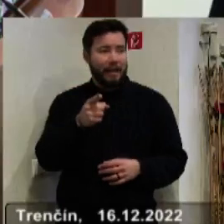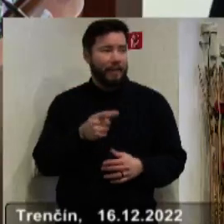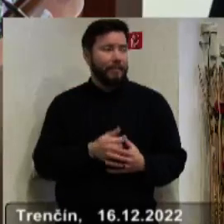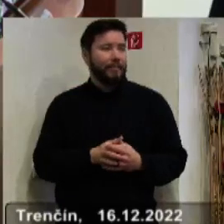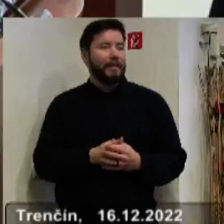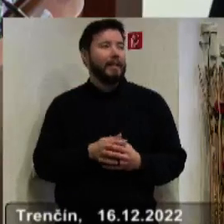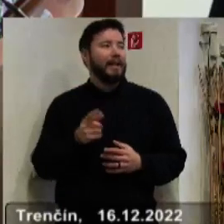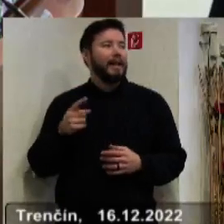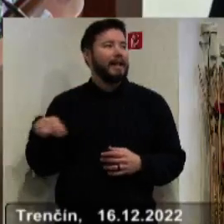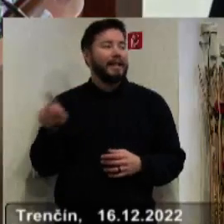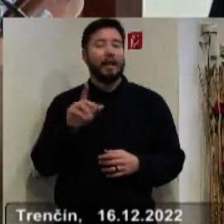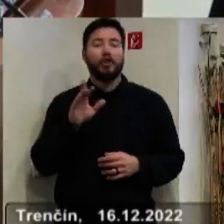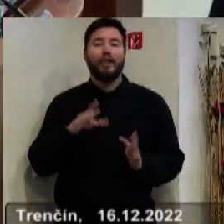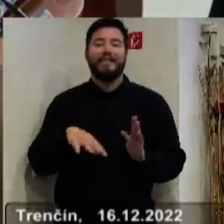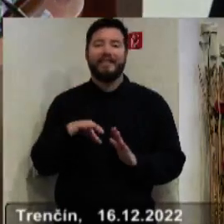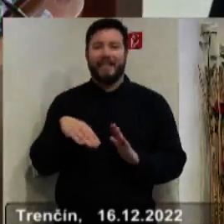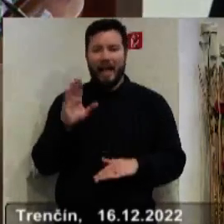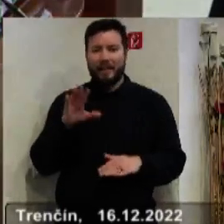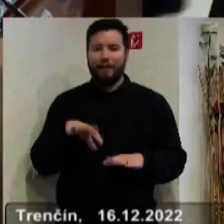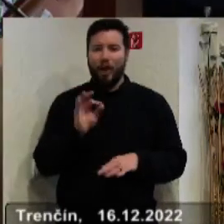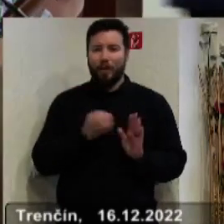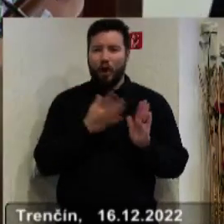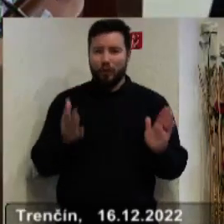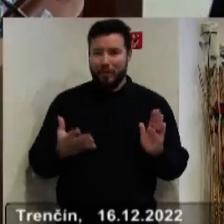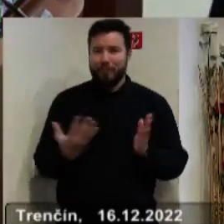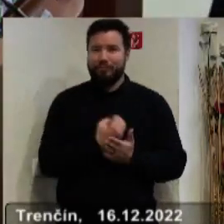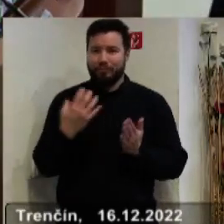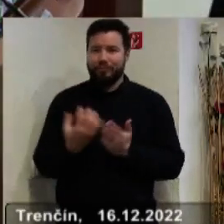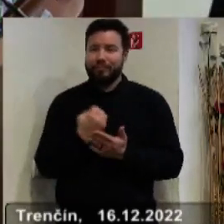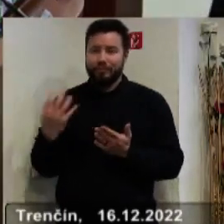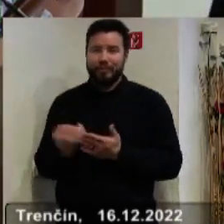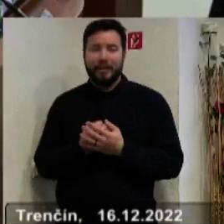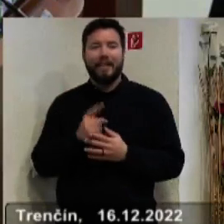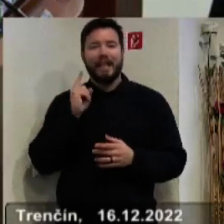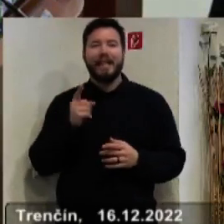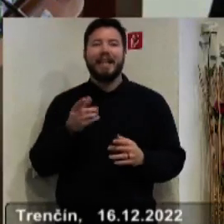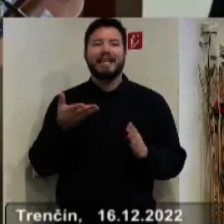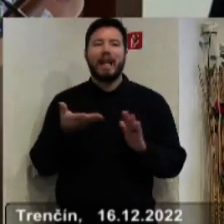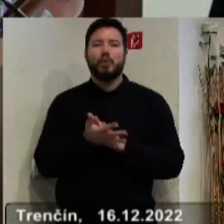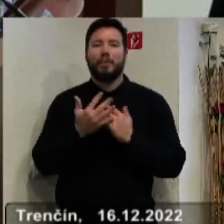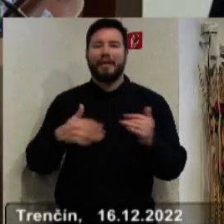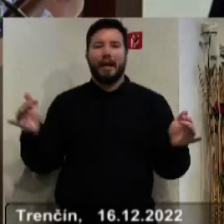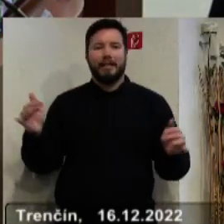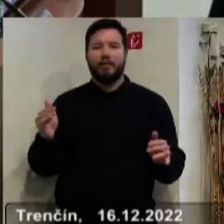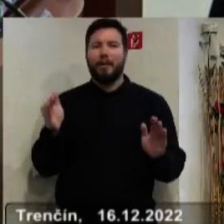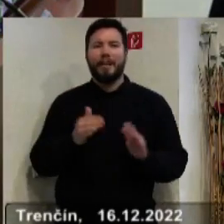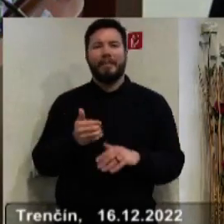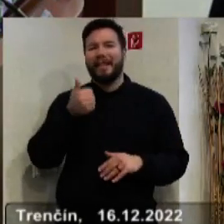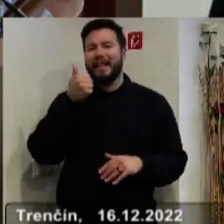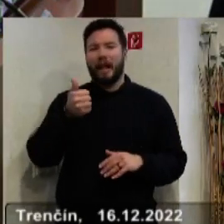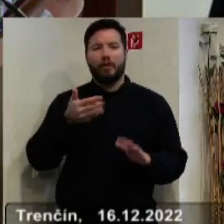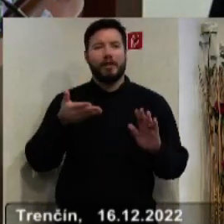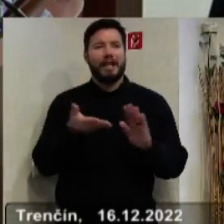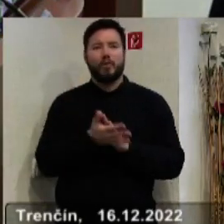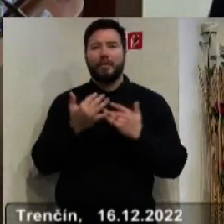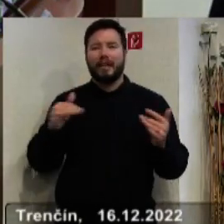Tí, ktorí ste tu viac volebných období, tak viete, že sme mali monotematické zastupiteľstvo minimálne jedno na tému zdravotníctvo.